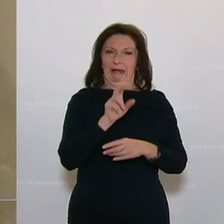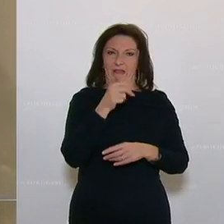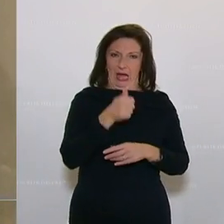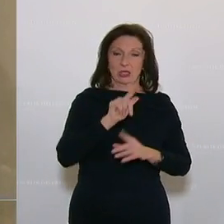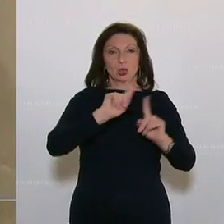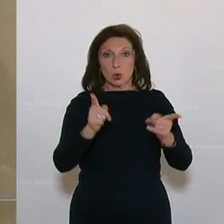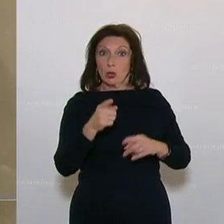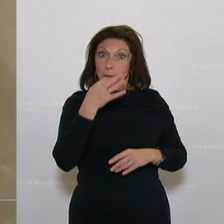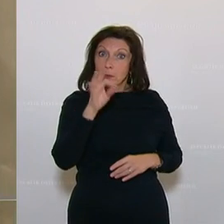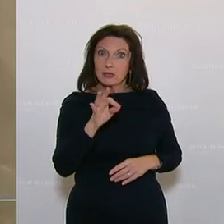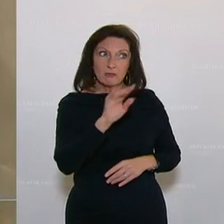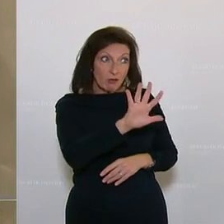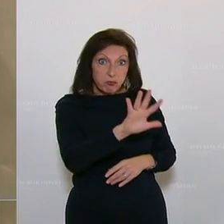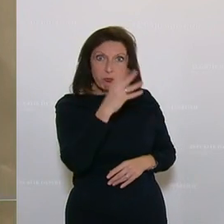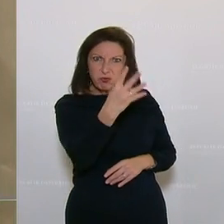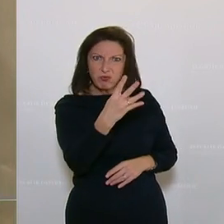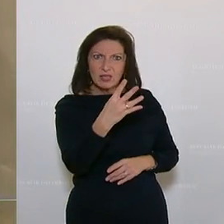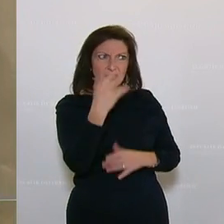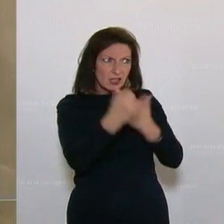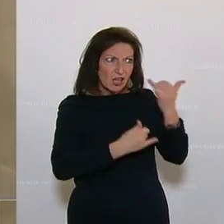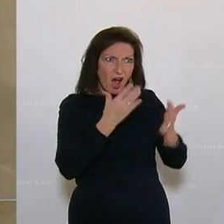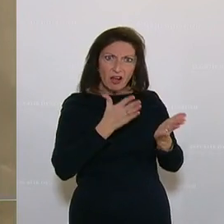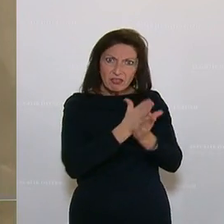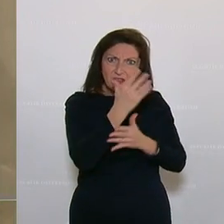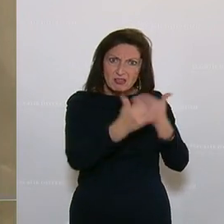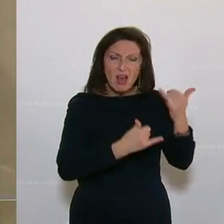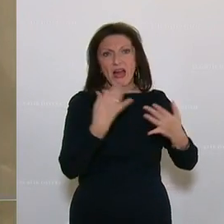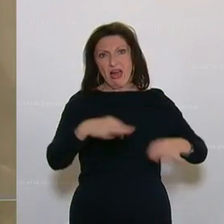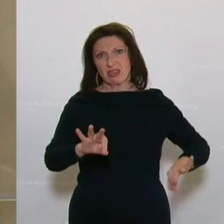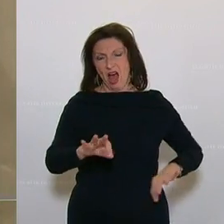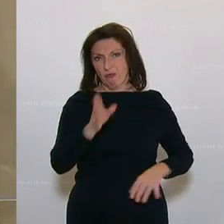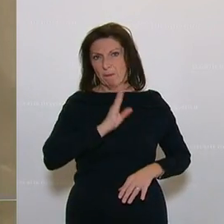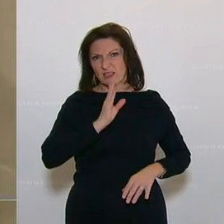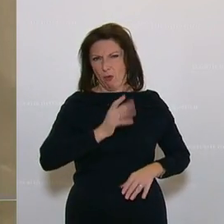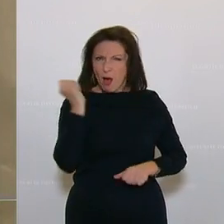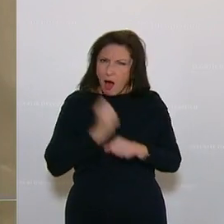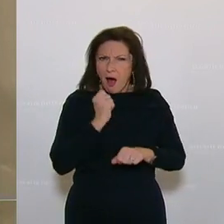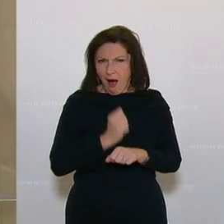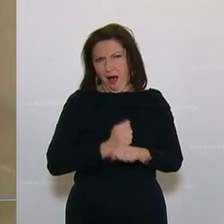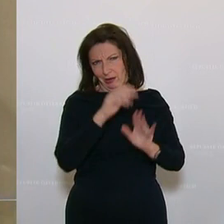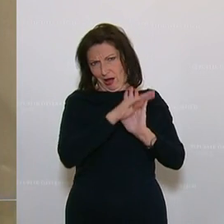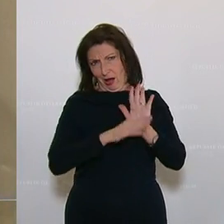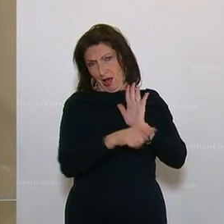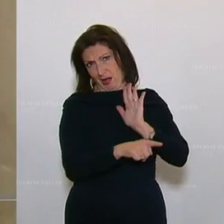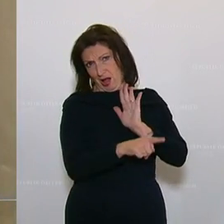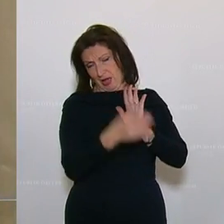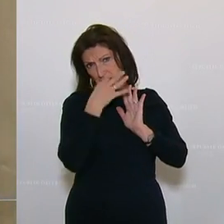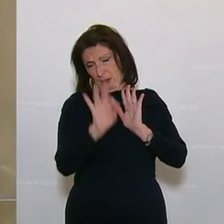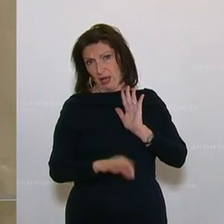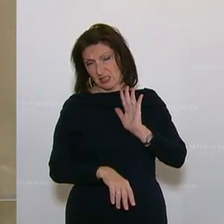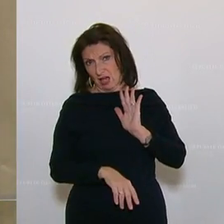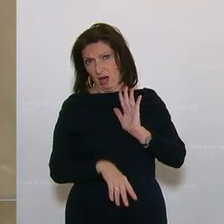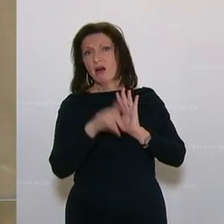45 Jahren, wenn sie gearbeitet haben, in Pension gehen, dann tut man was für Tagler. Das wäre für denen wichtig. Da würde ich mich freuen,